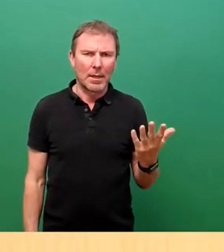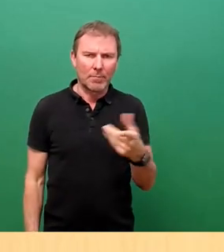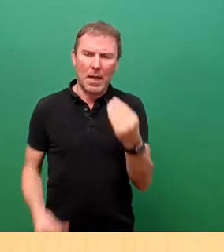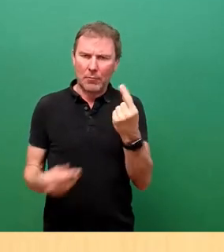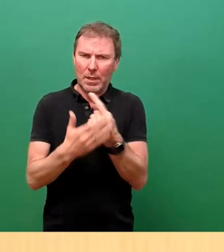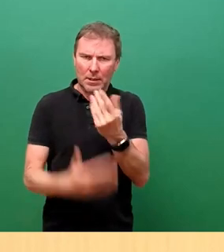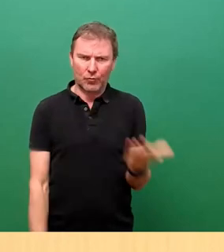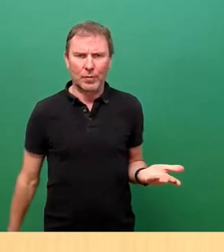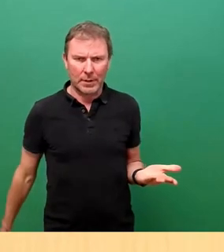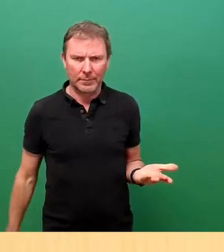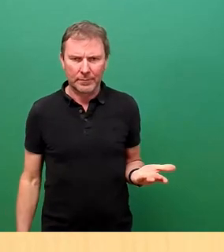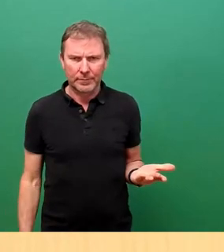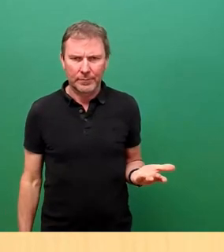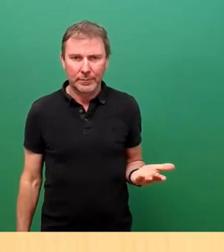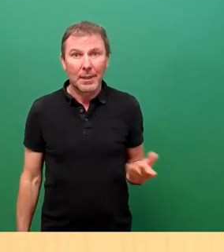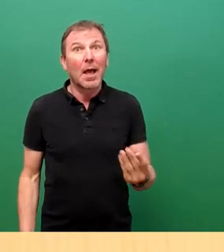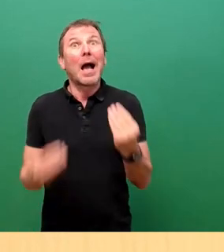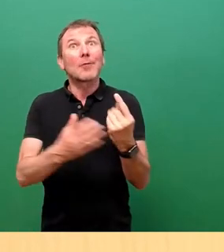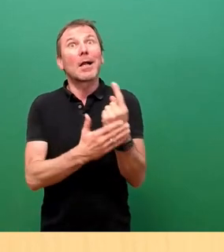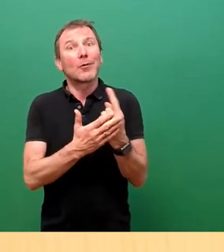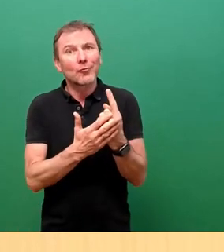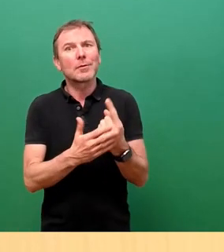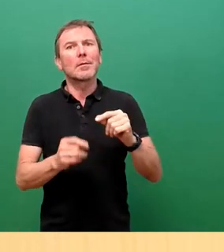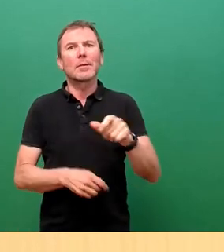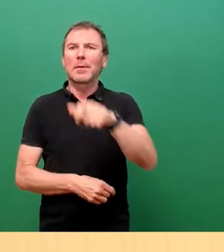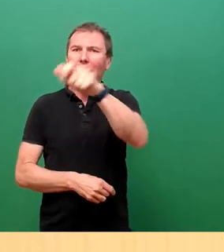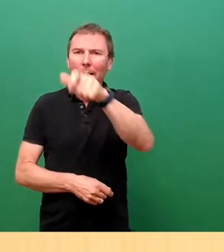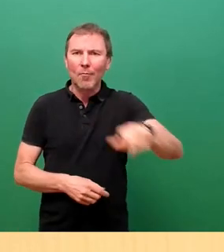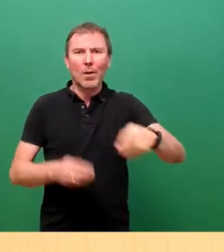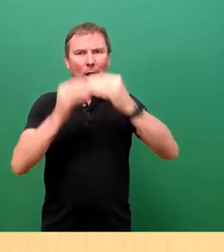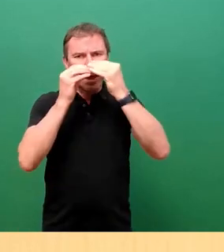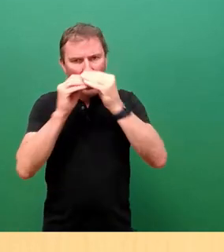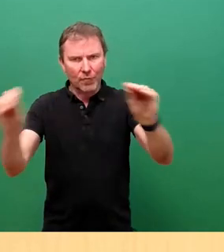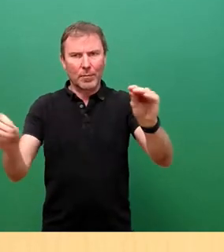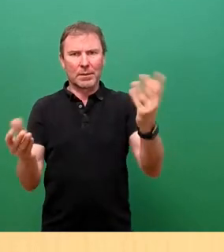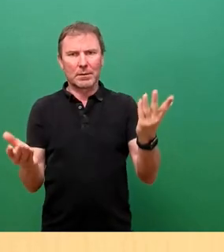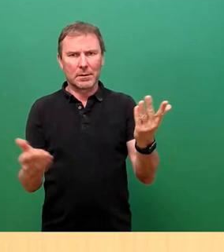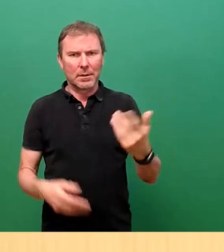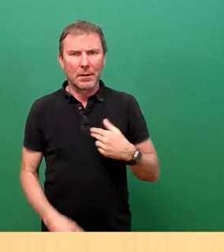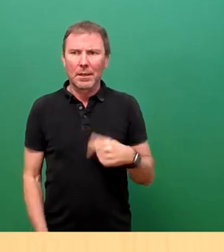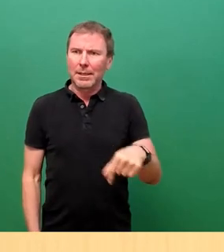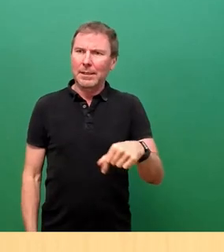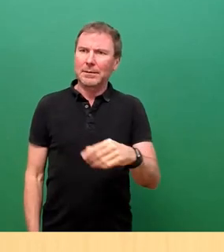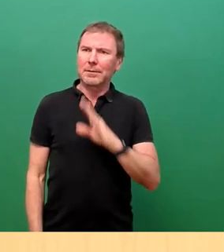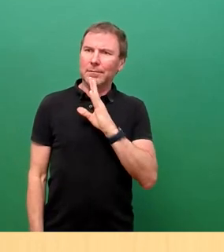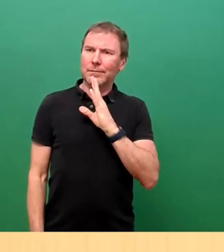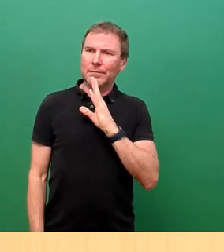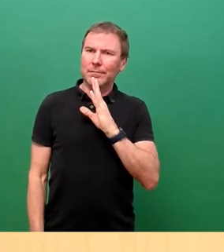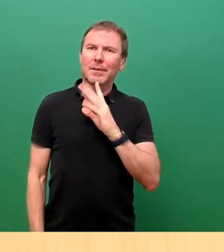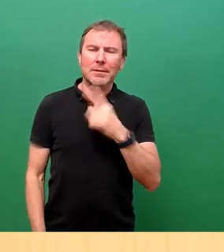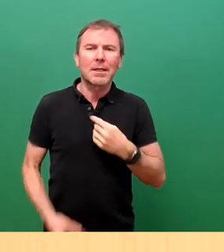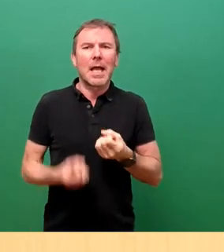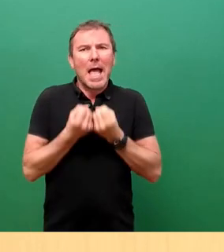Stunde. Eine aktuelle Stunde soll ja die Bürger der Stadt informieren. Und insofern verstehe ich das, was ich jetzt hier tue, auch als eine Information